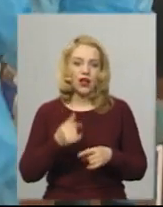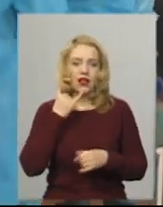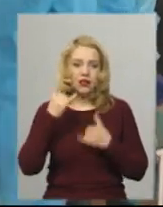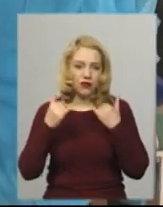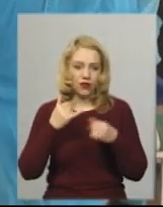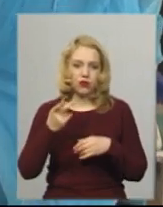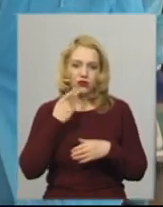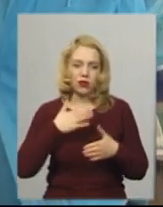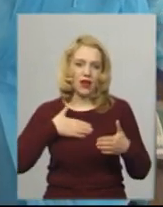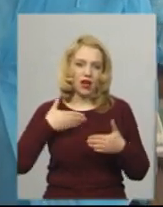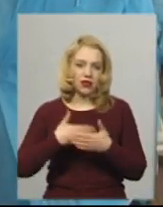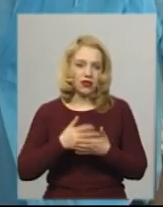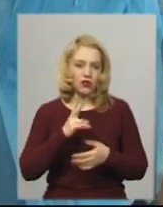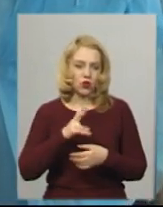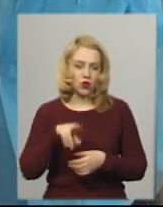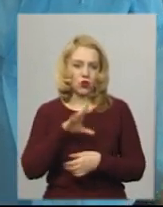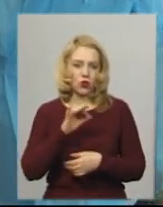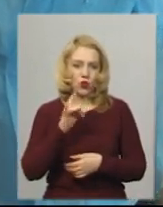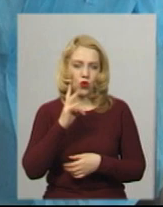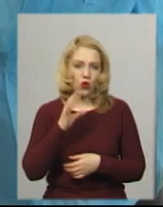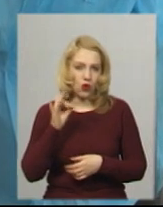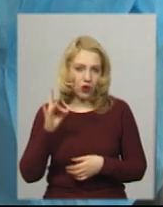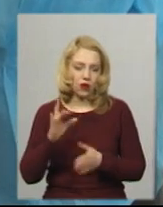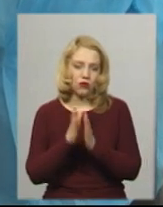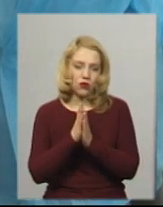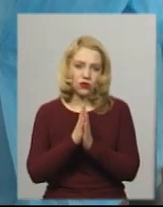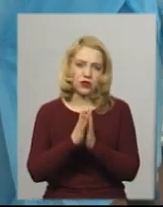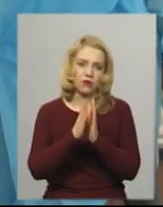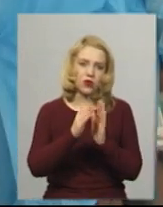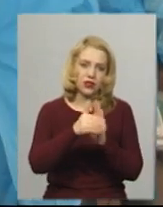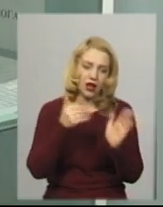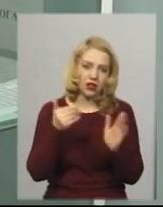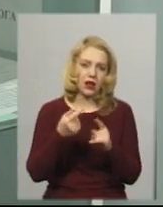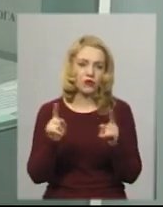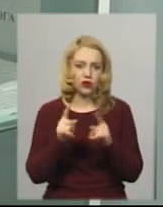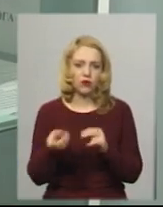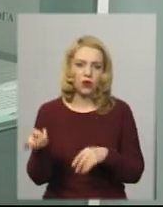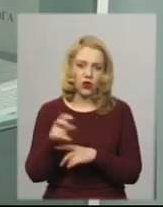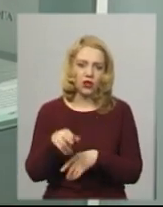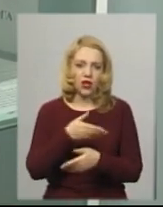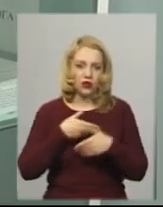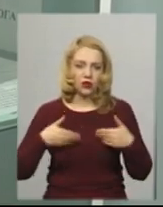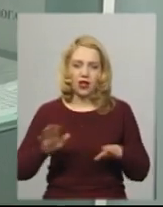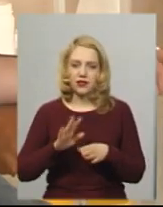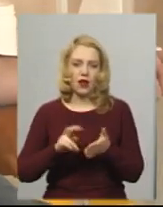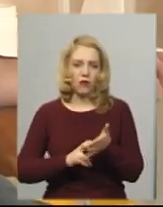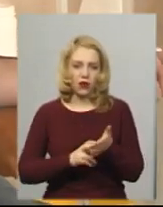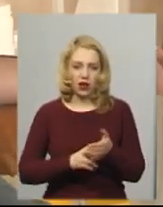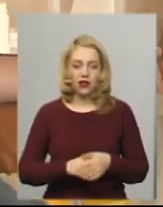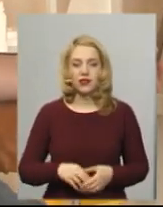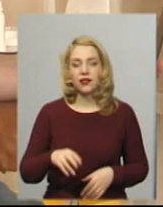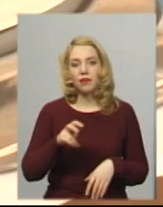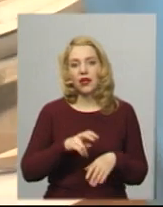постійних активних донорів, просимо, закликаємо, щоб приходили до нас, не боялися. Лікар-терапевт центру Альона Протичко